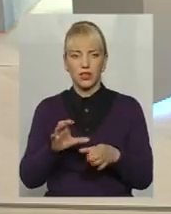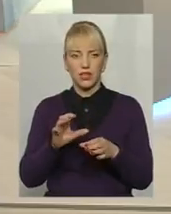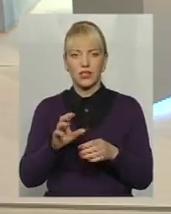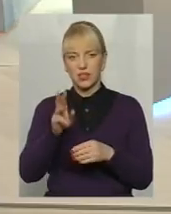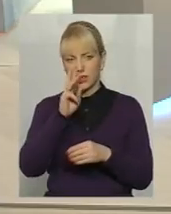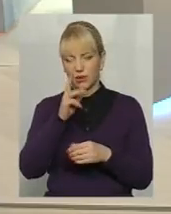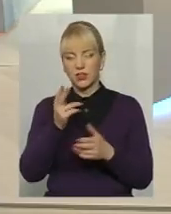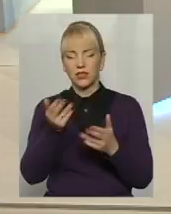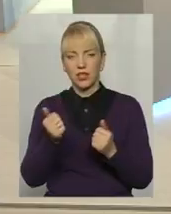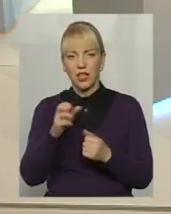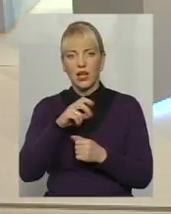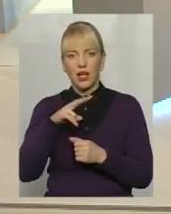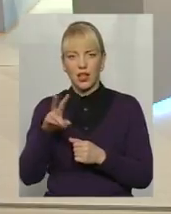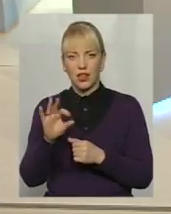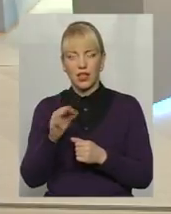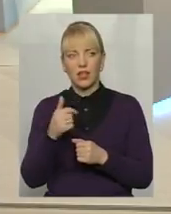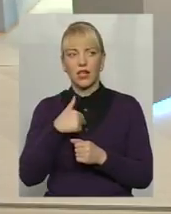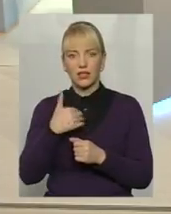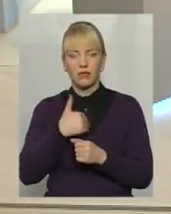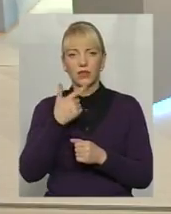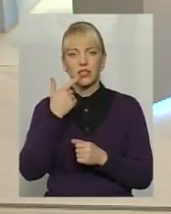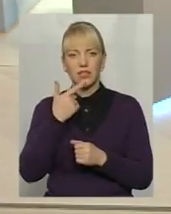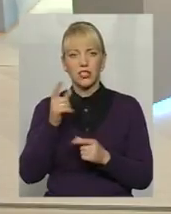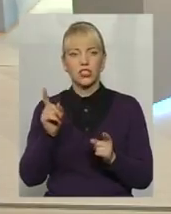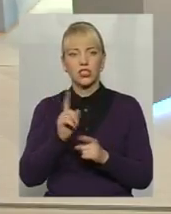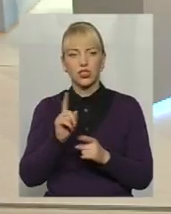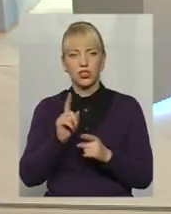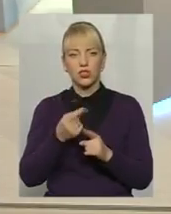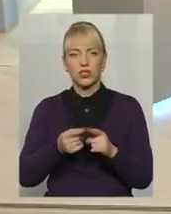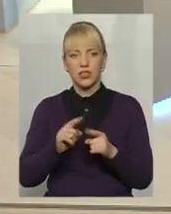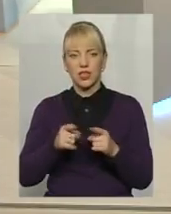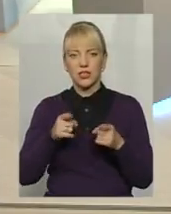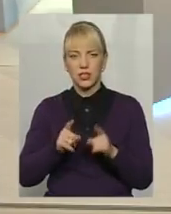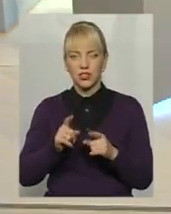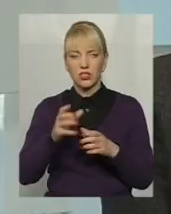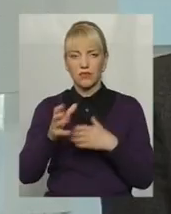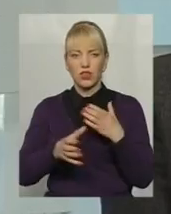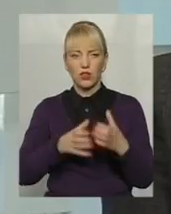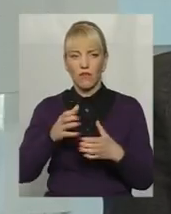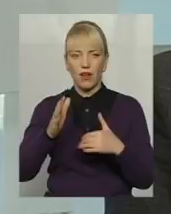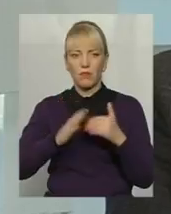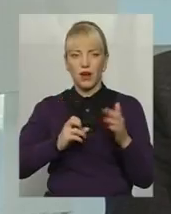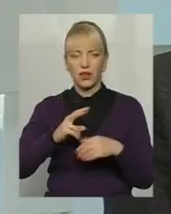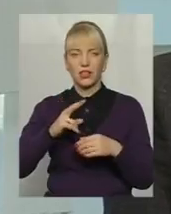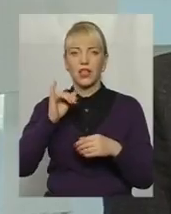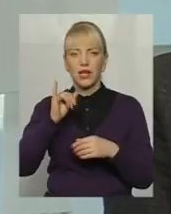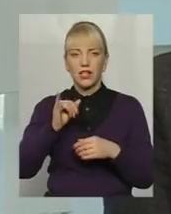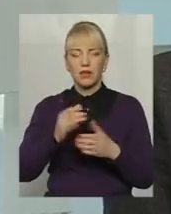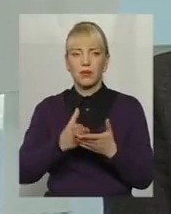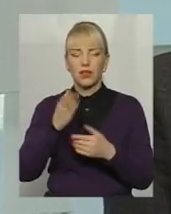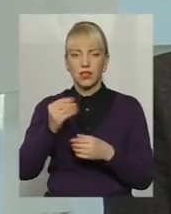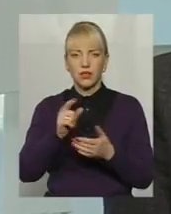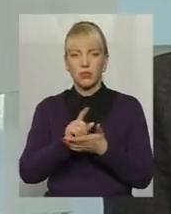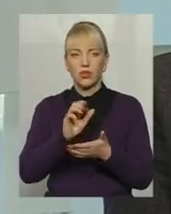Саме так. Але якраз я хотів би зазначити, що це дійсно світова практика і платити податки, і